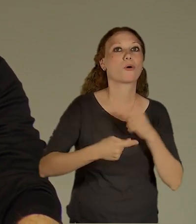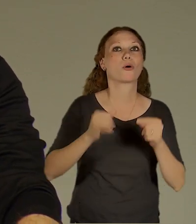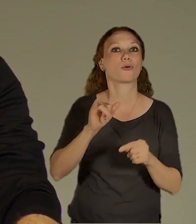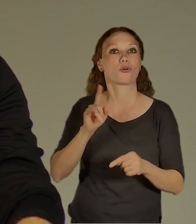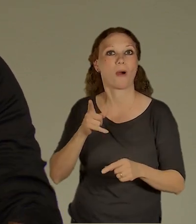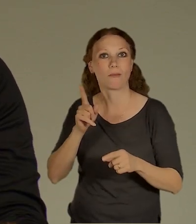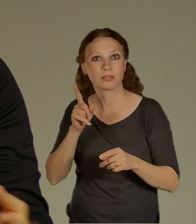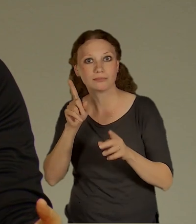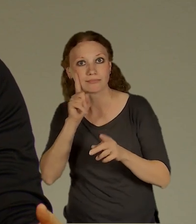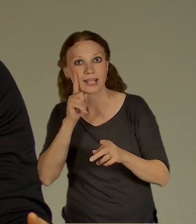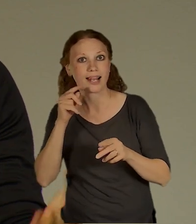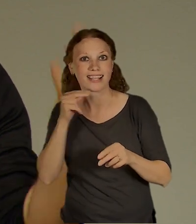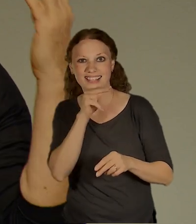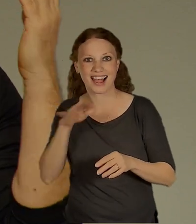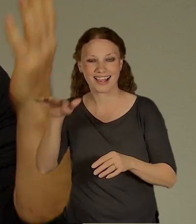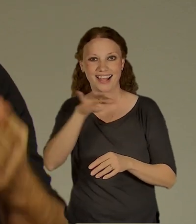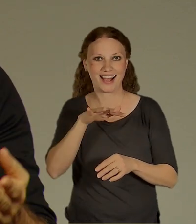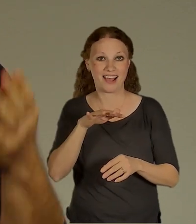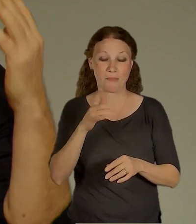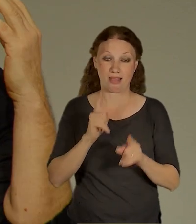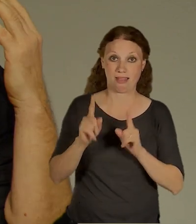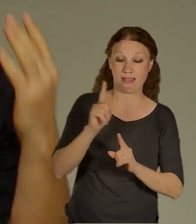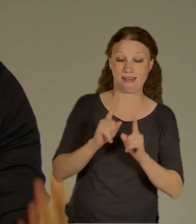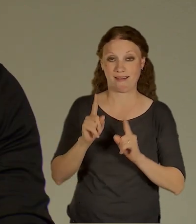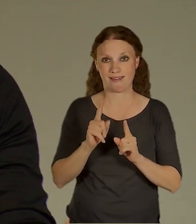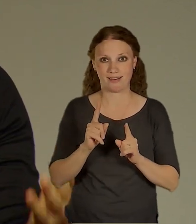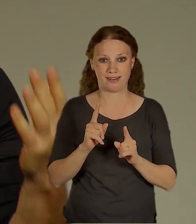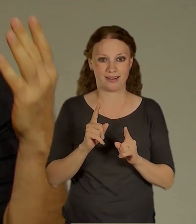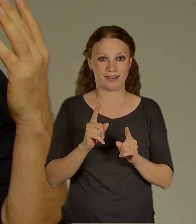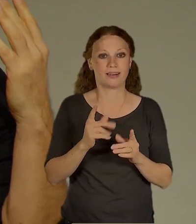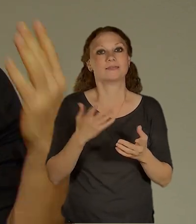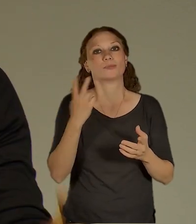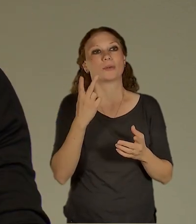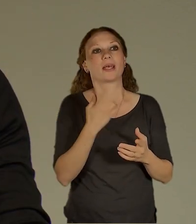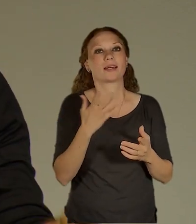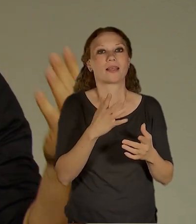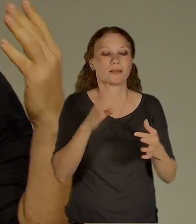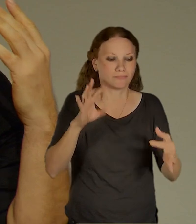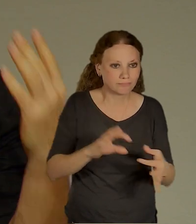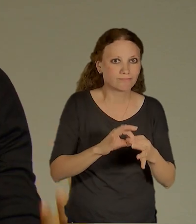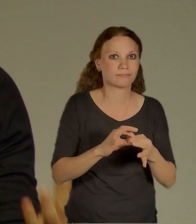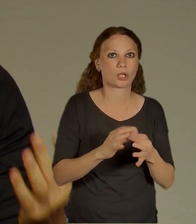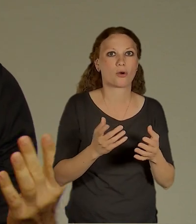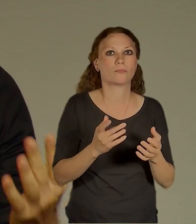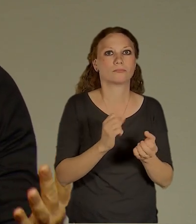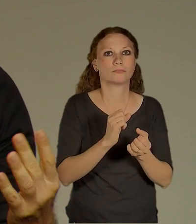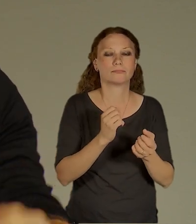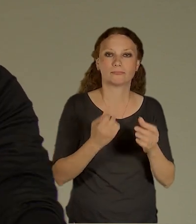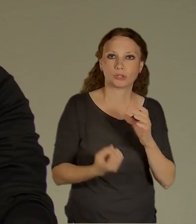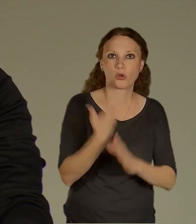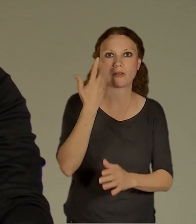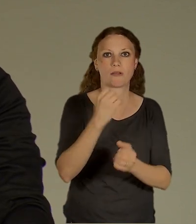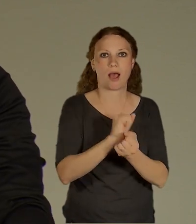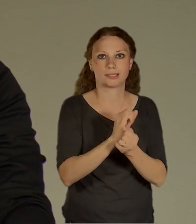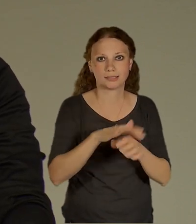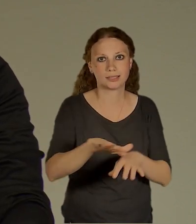o tomhle polemizovali, my tam máme samozřejmě navržený, kde máme styk s přirozeným terénem, se snažíme aspoň popínavky, nebo prostě dostat tam aspoň trochu